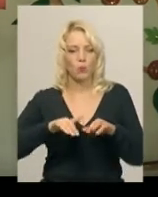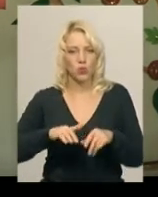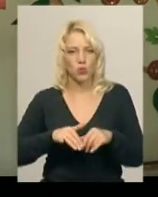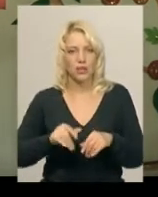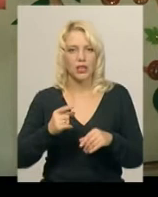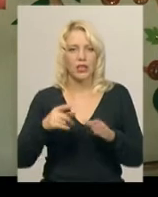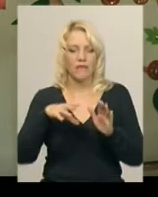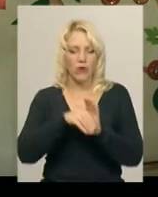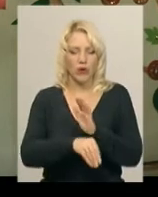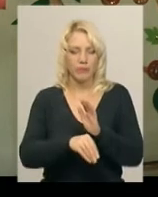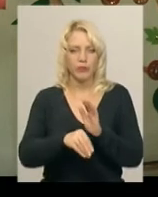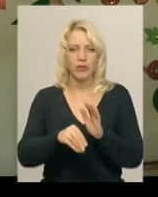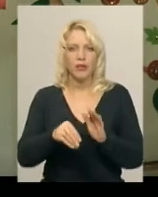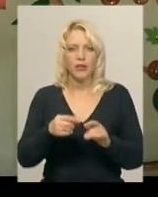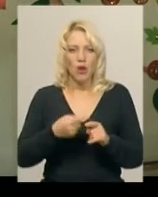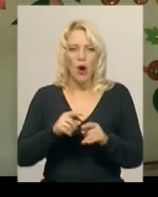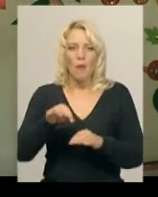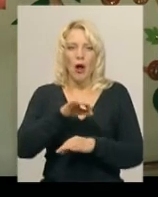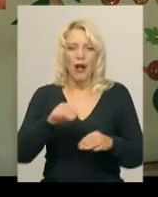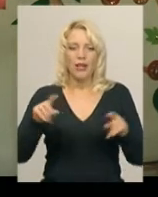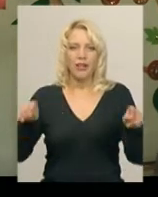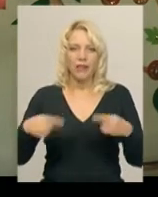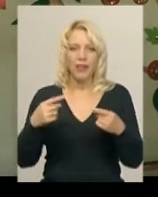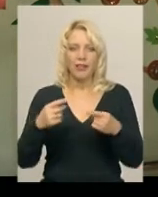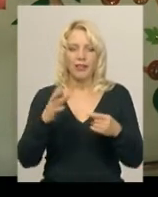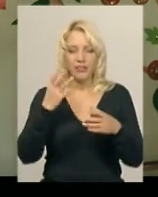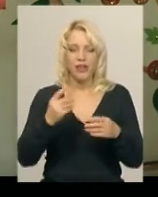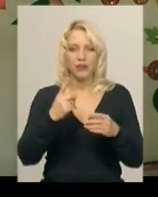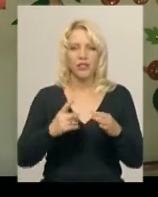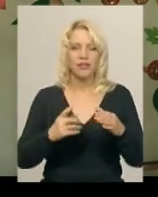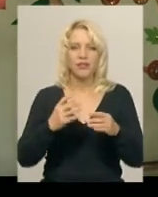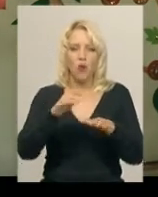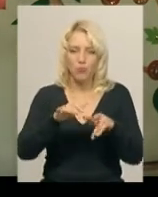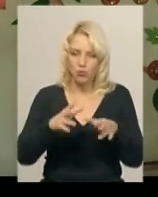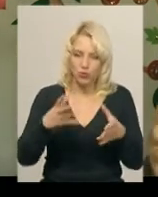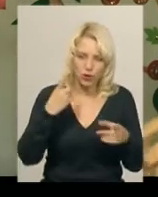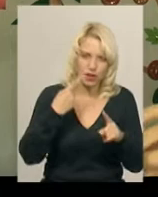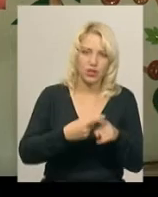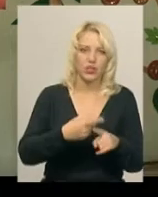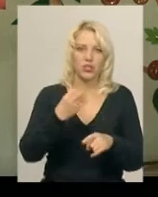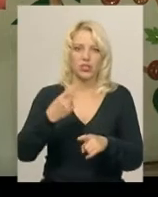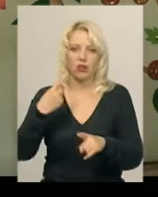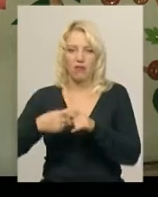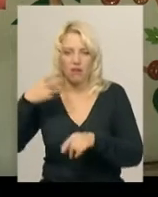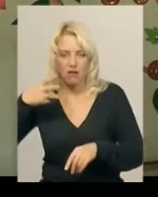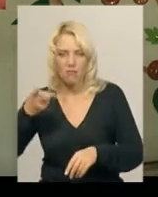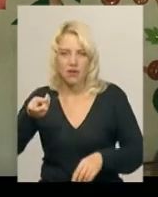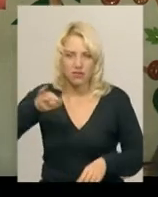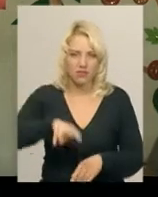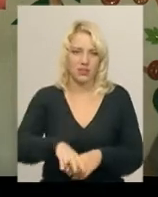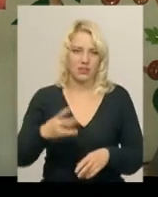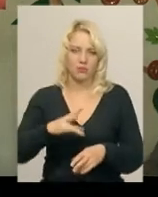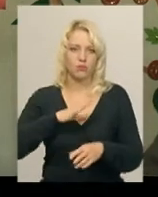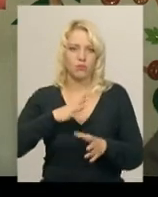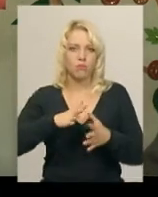так само в рамках цього проєкту ми хочемо створити стратив, ще один комп'ютер, камеру, щоб це вже можна було знімати. Дві камери, щоб це було більш професійно,